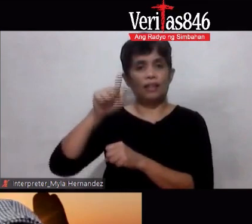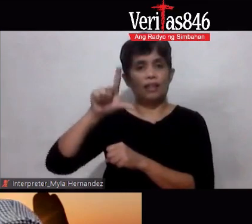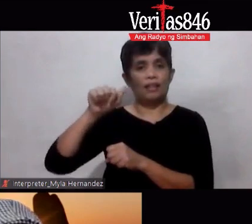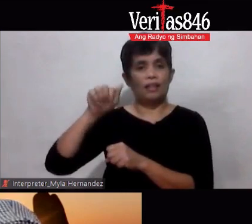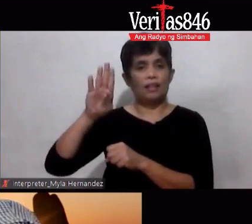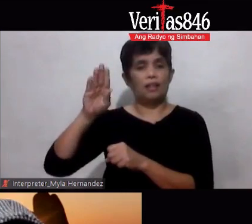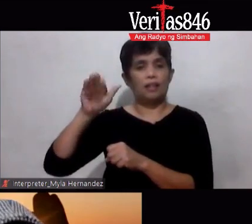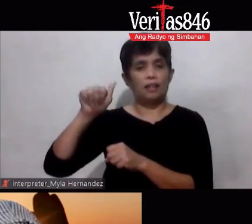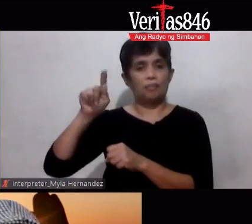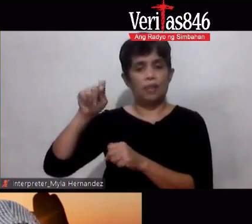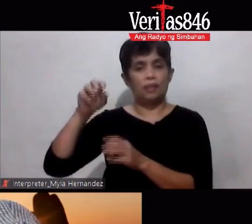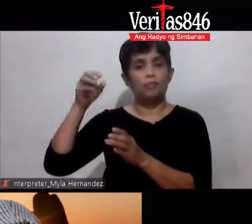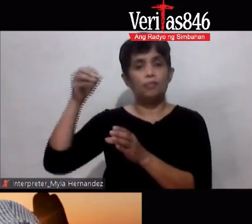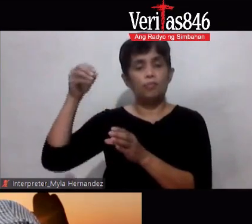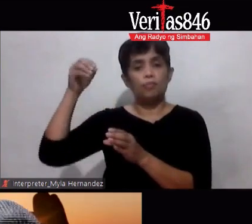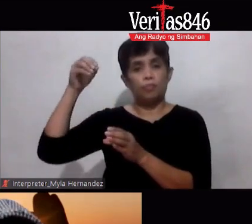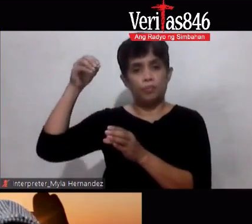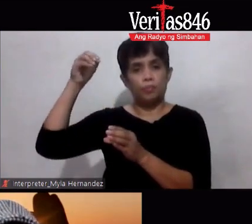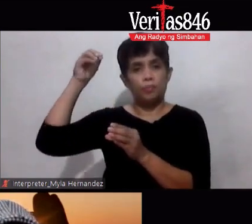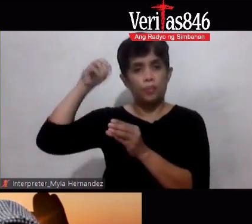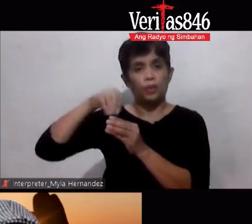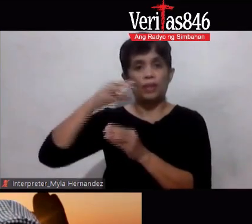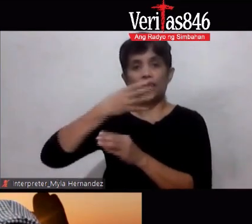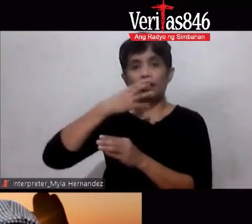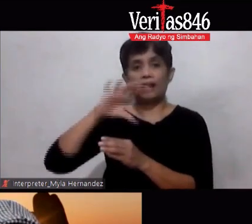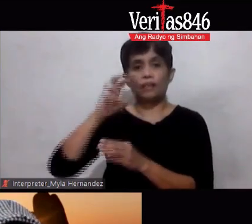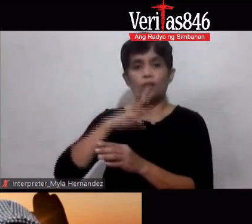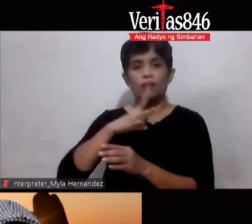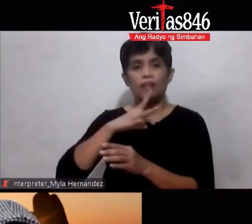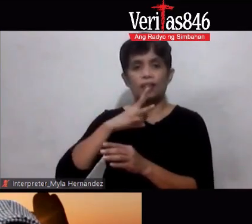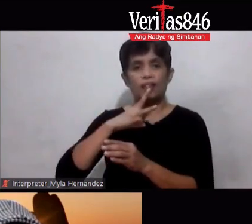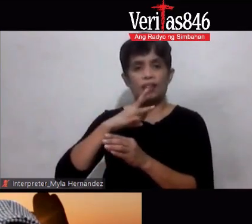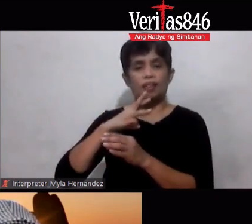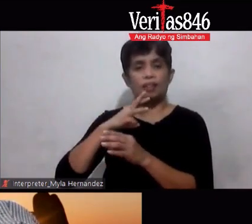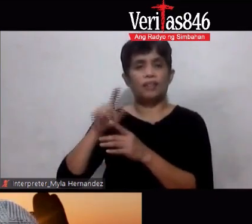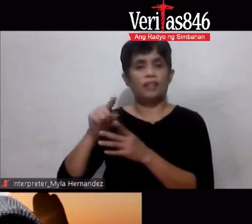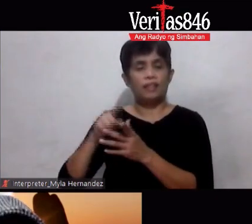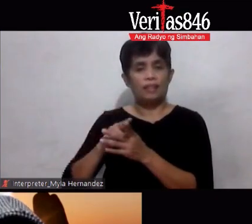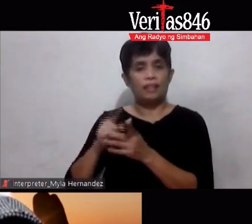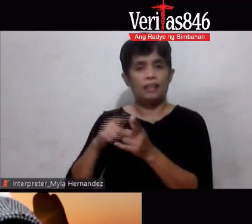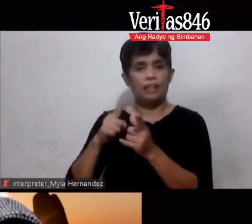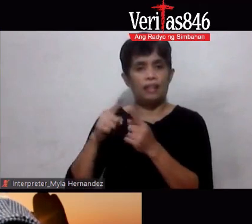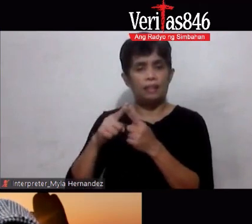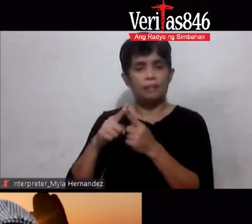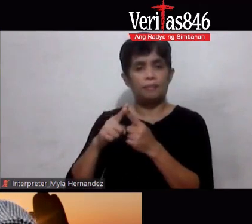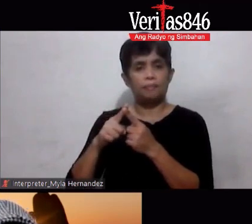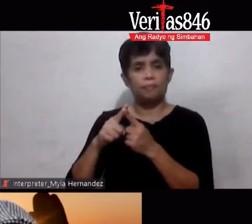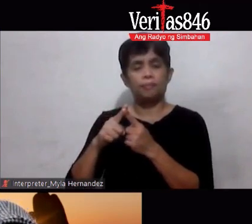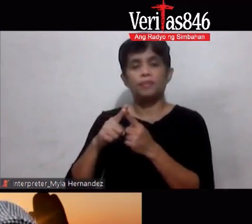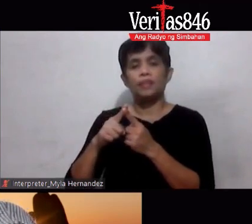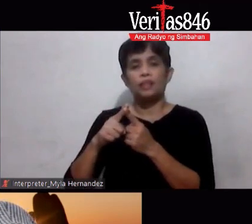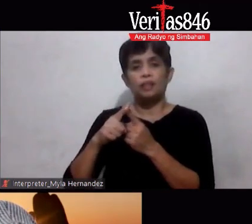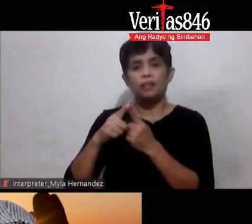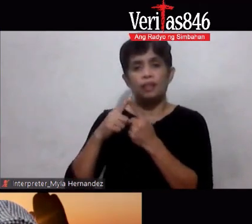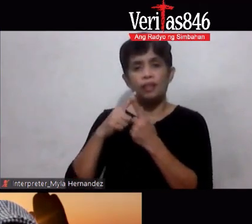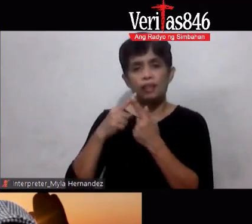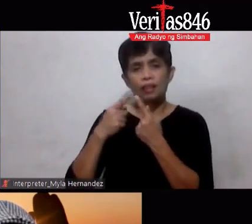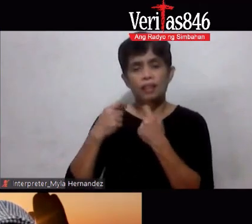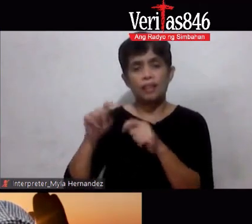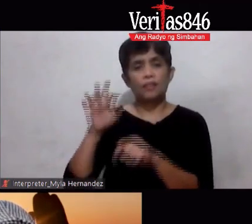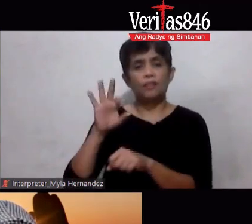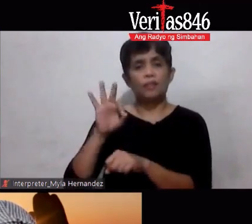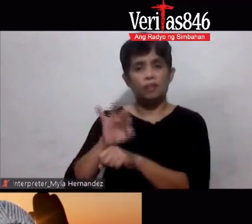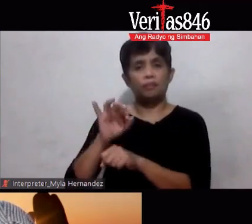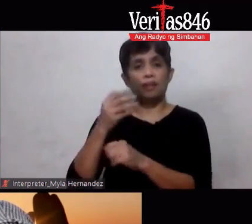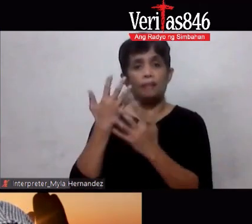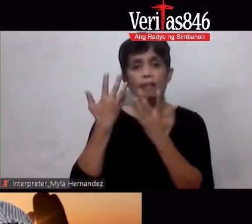sa thermos tapos unti-untiin mo tapos pilitin mong pawisan para to break that fever para mabreak